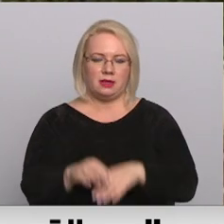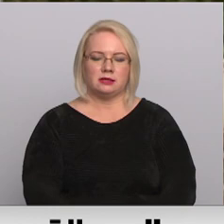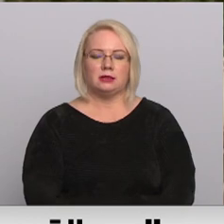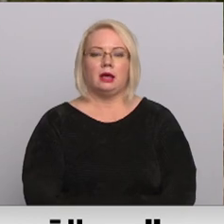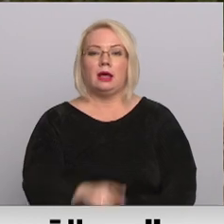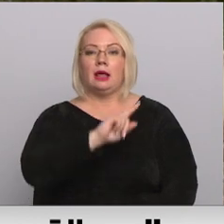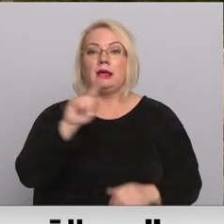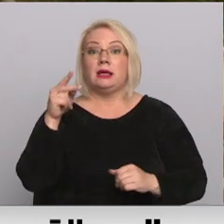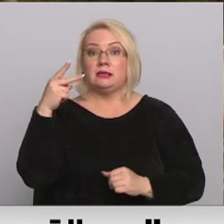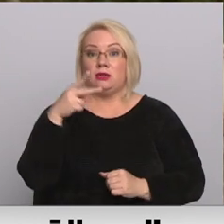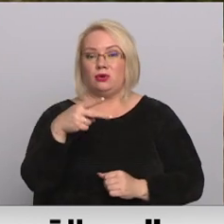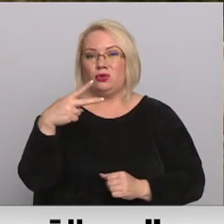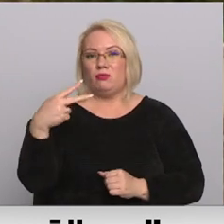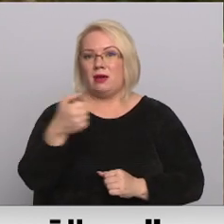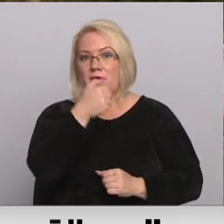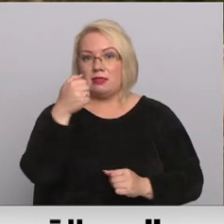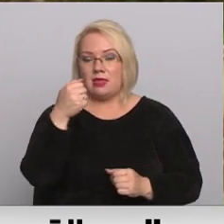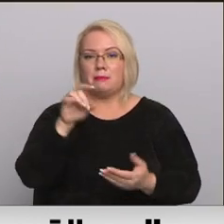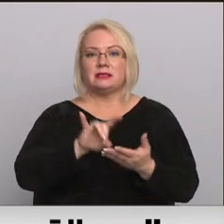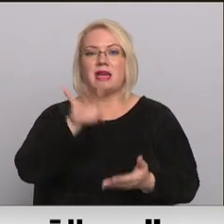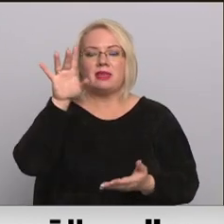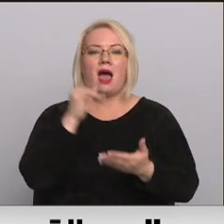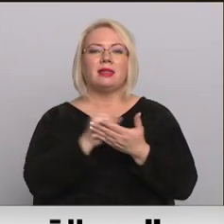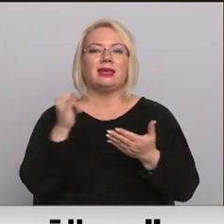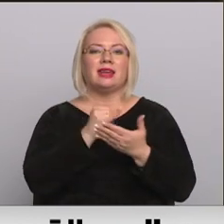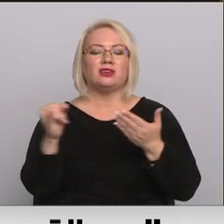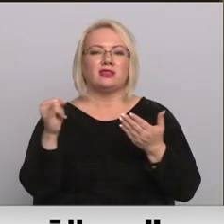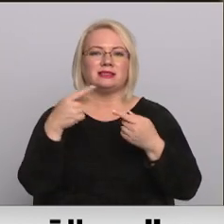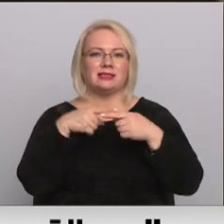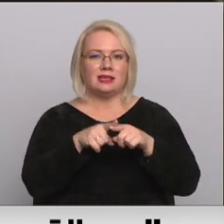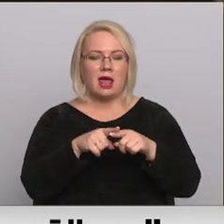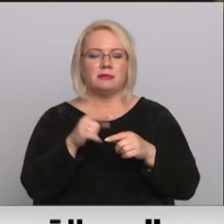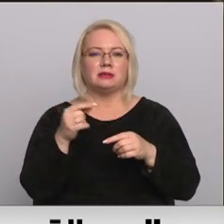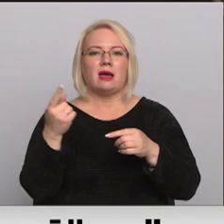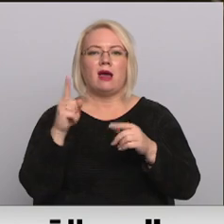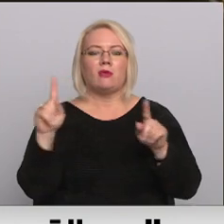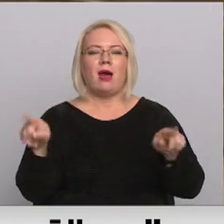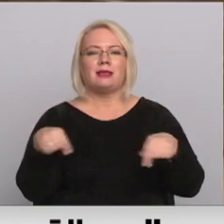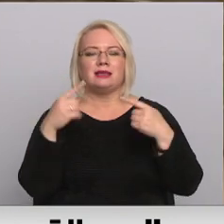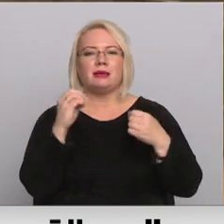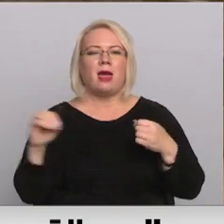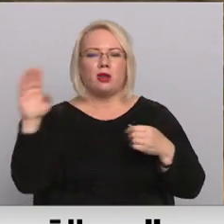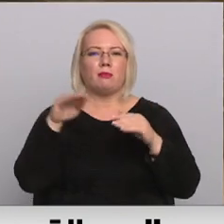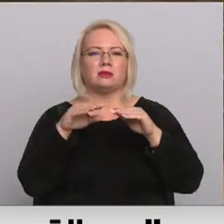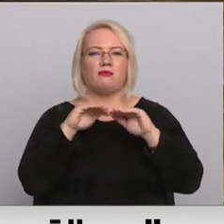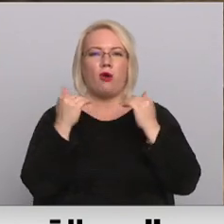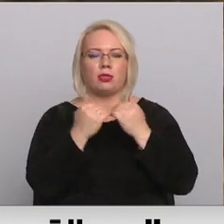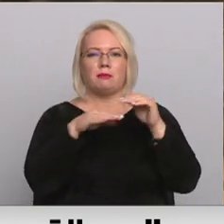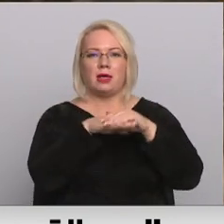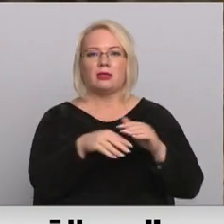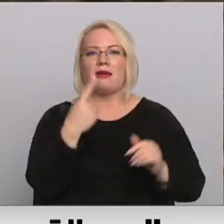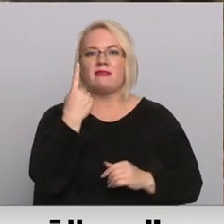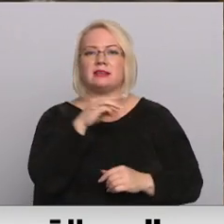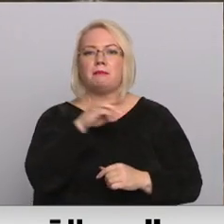Līdz 2020. gadam centralizētās attīrišanas sistēmas attīstībā no Eiropas sajūnības fondiem iegūdīts vairāk nekā 1